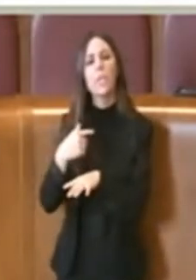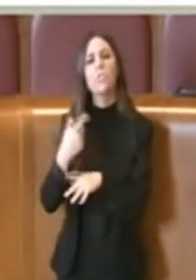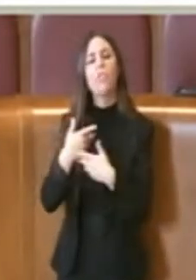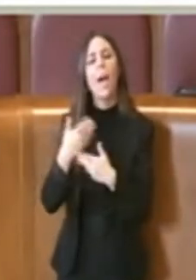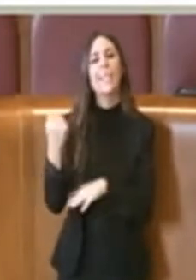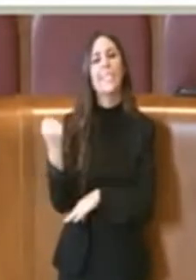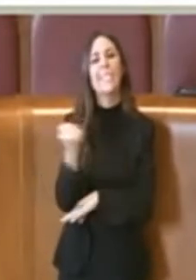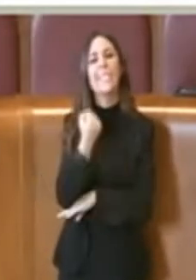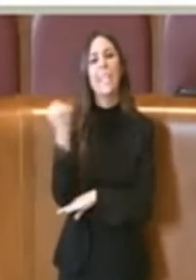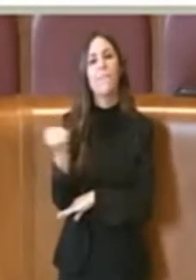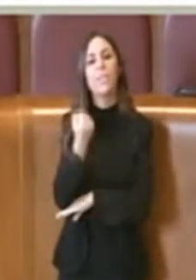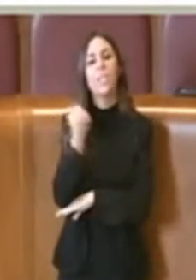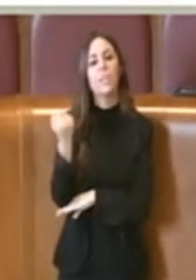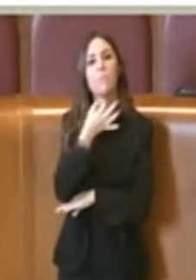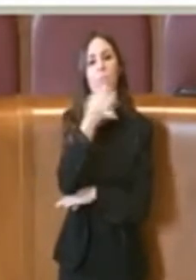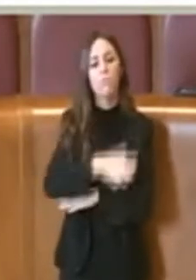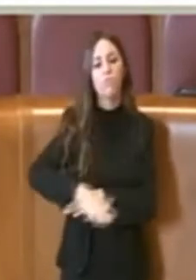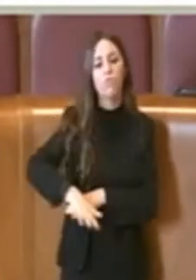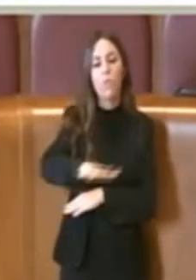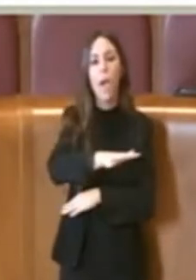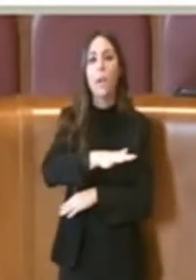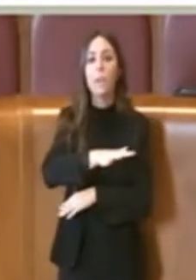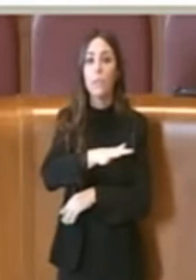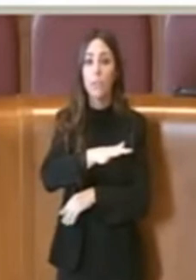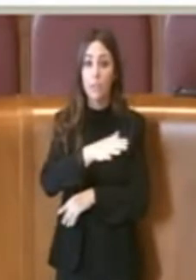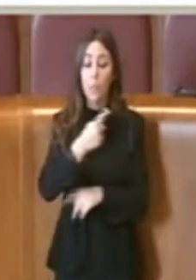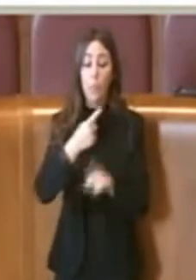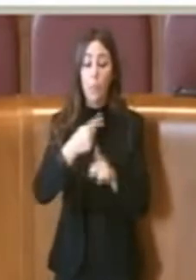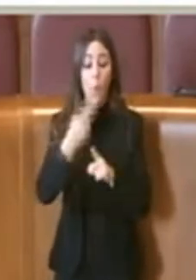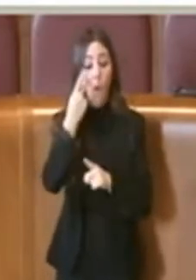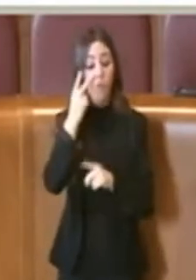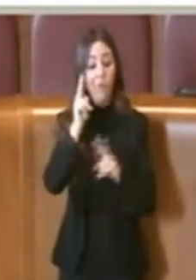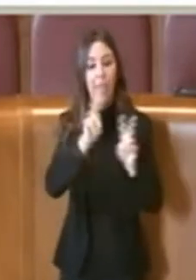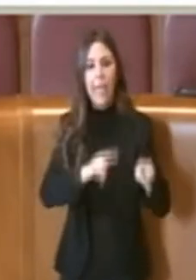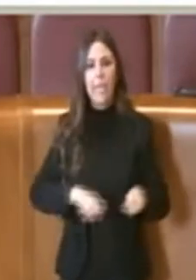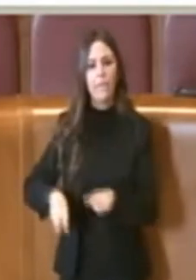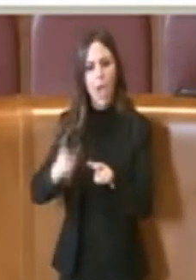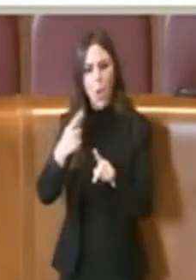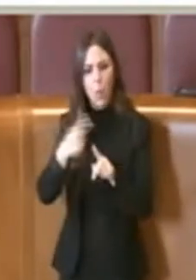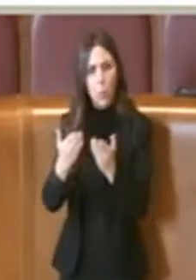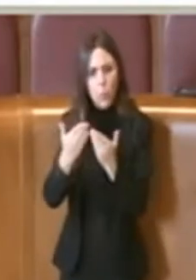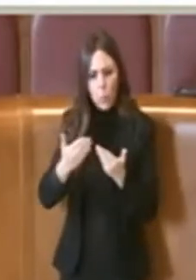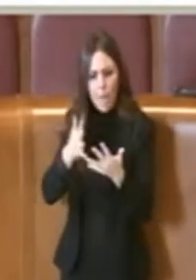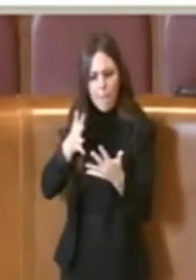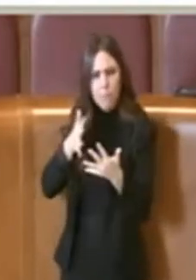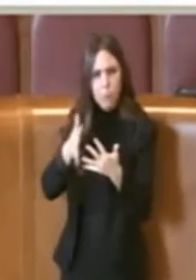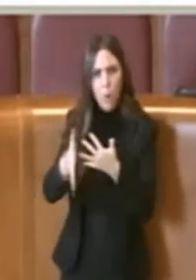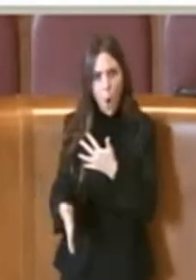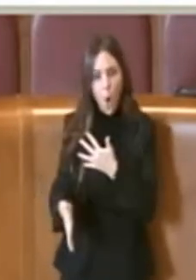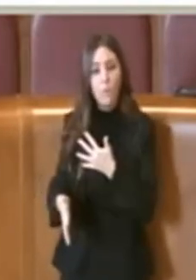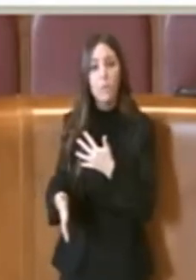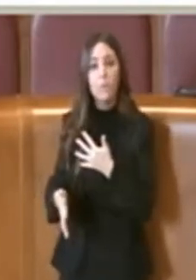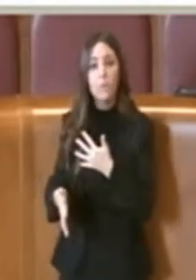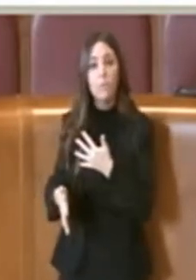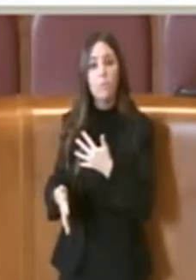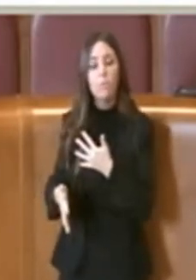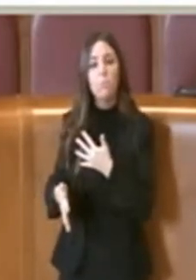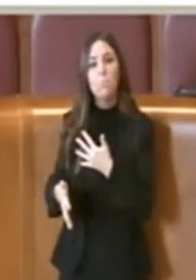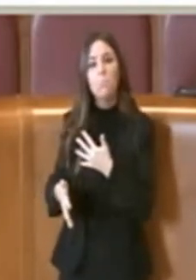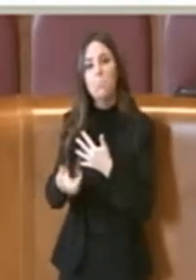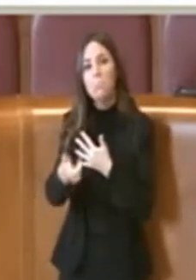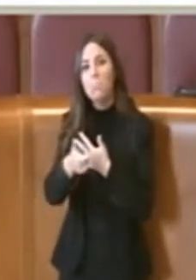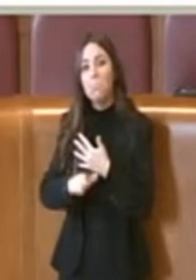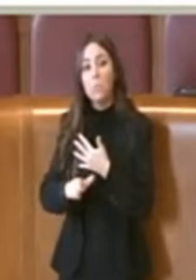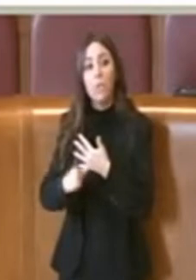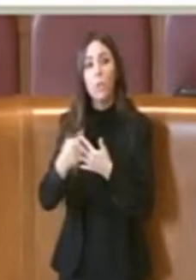degli accertamenti, degli studi o comunque degli approfondimenti, perché non stiamo ovviamente